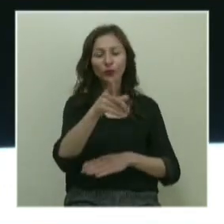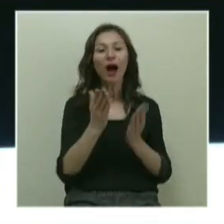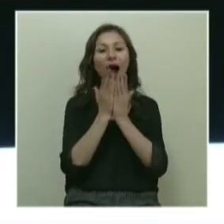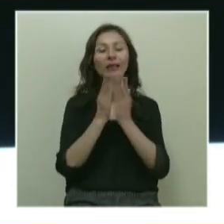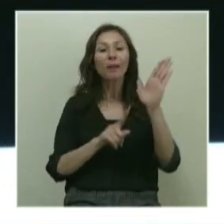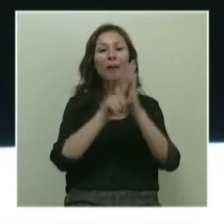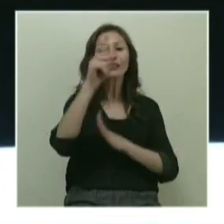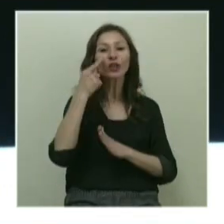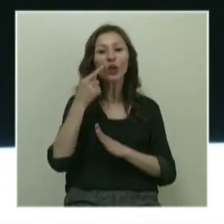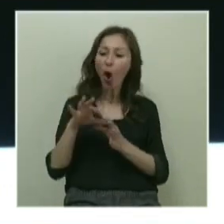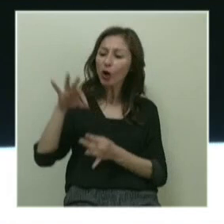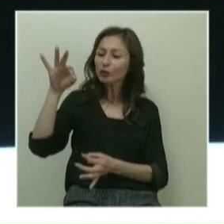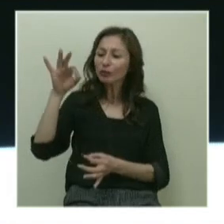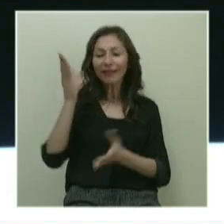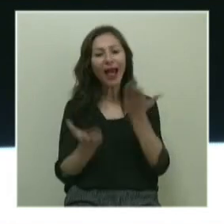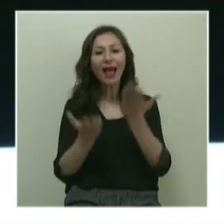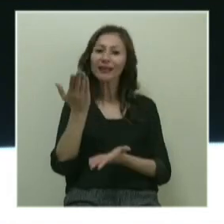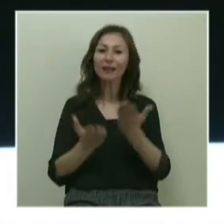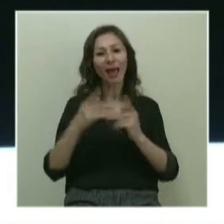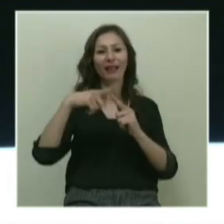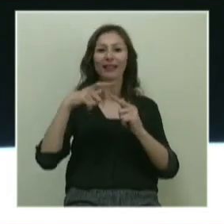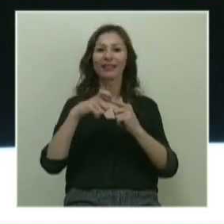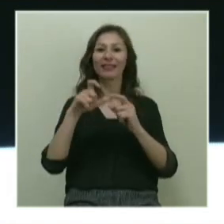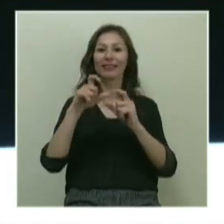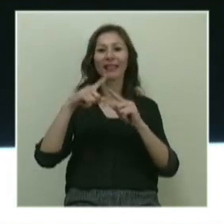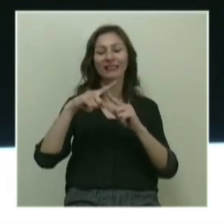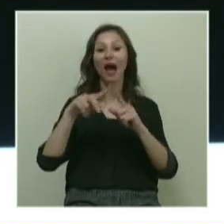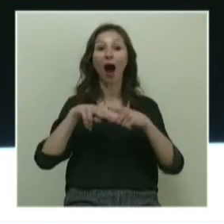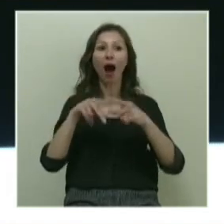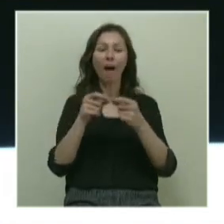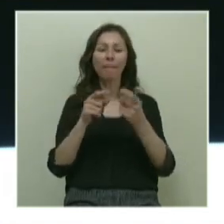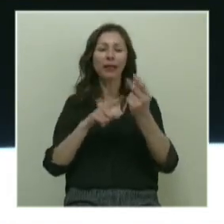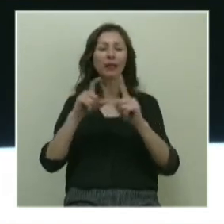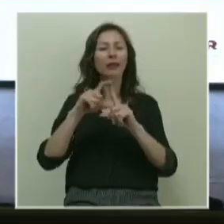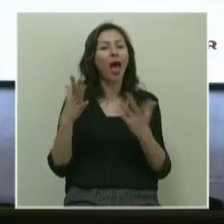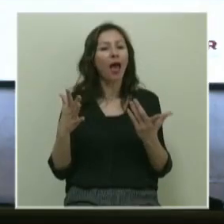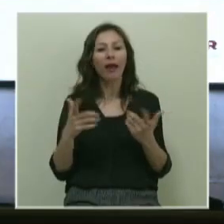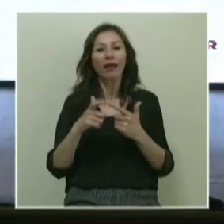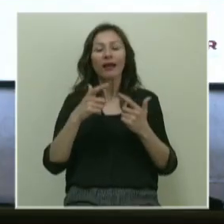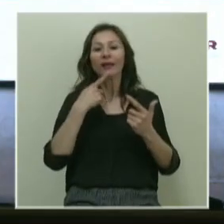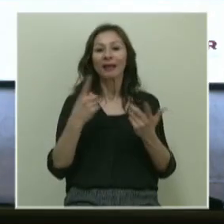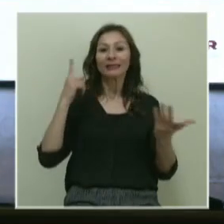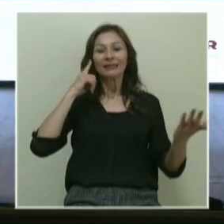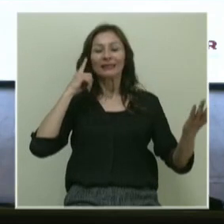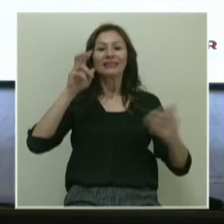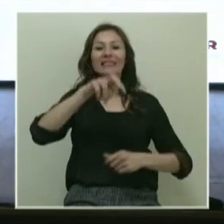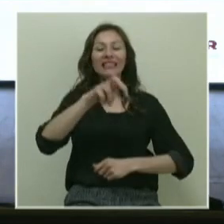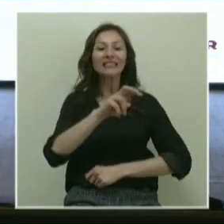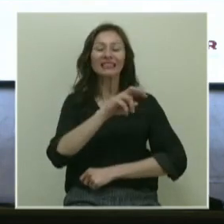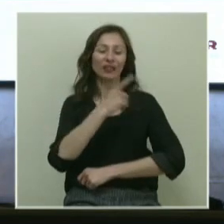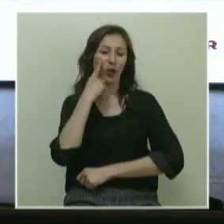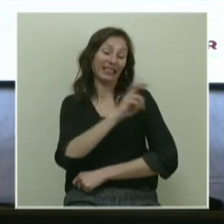başarıyı ölçme ve değerlendirme testi. Abide. Ama abide deyince güzel oluyor. Şimdi, 8. sınıf